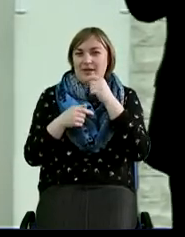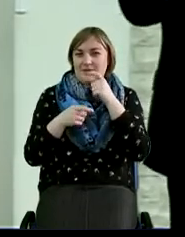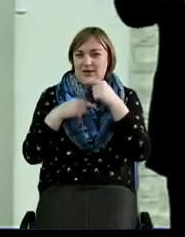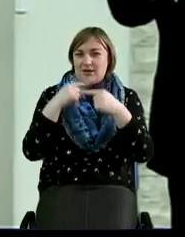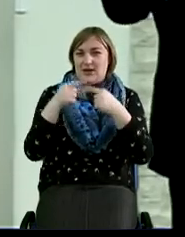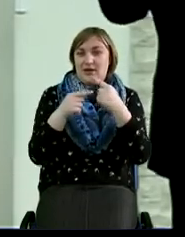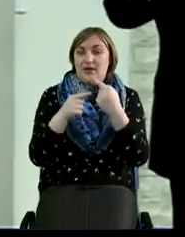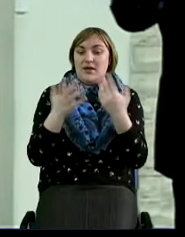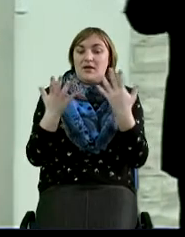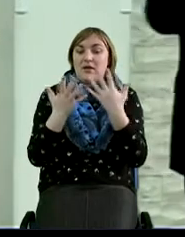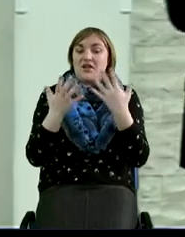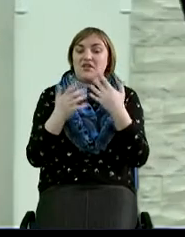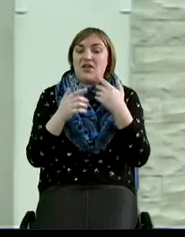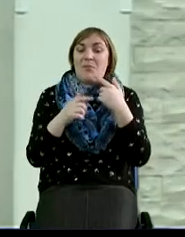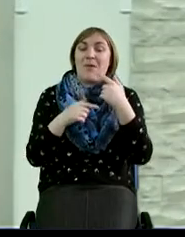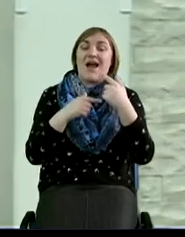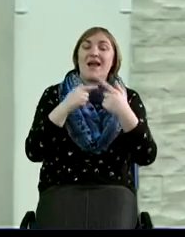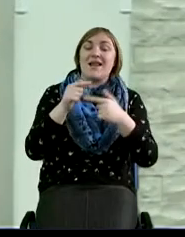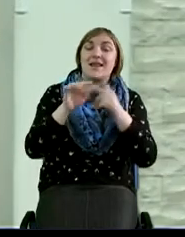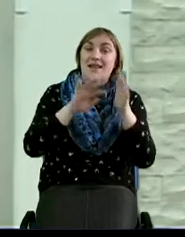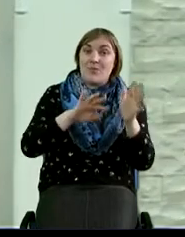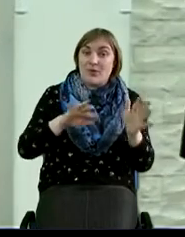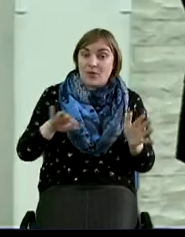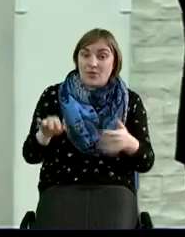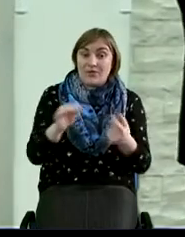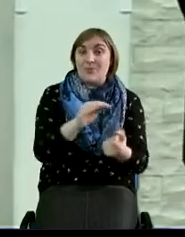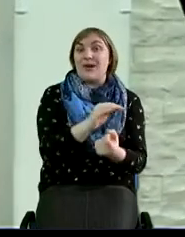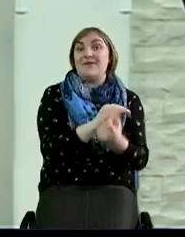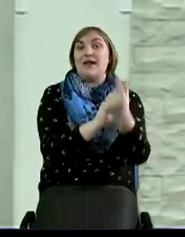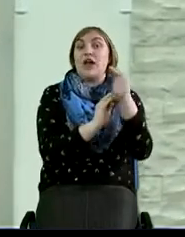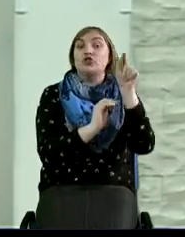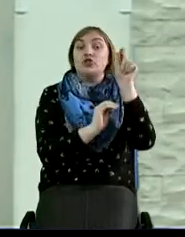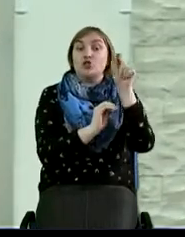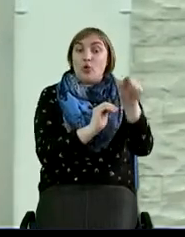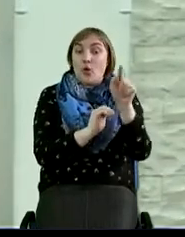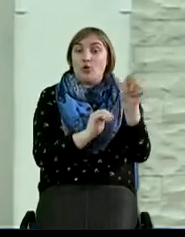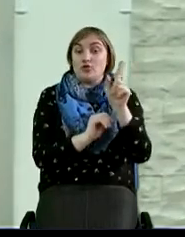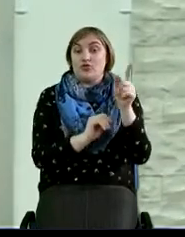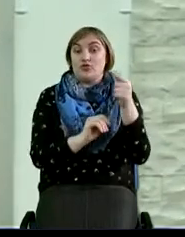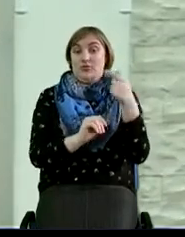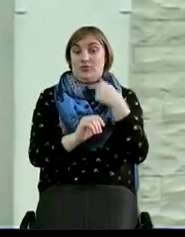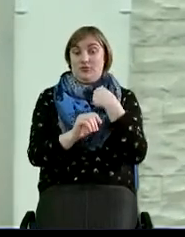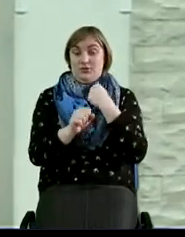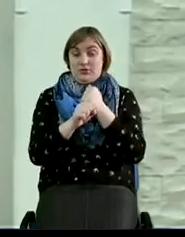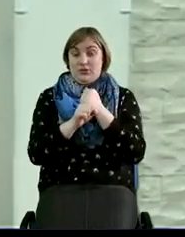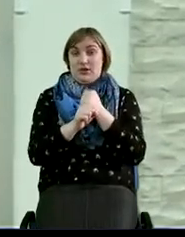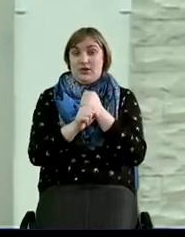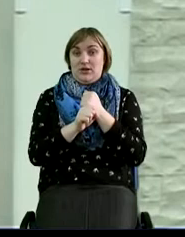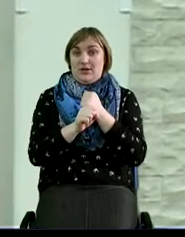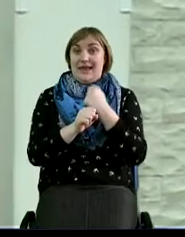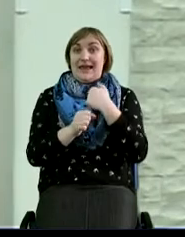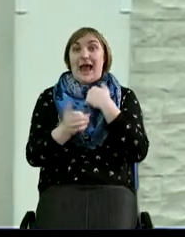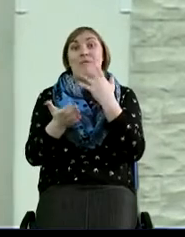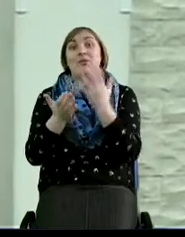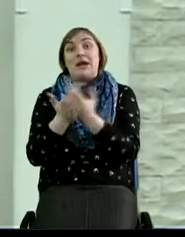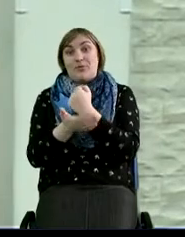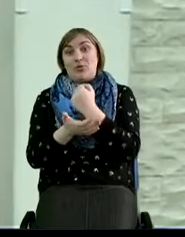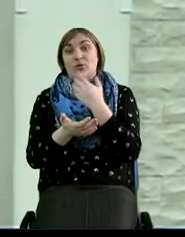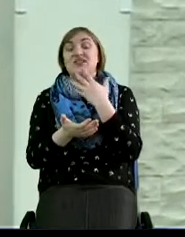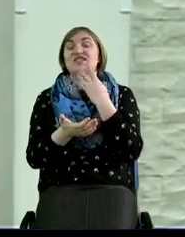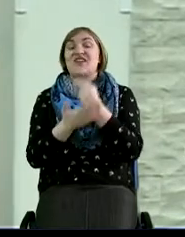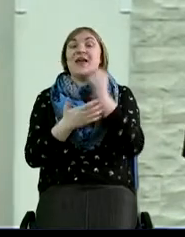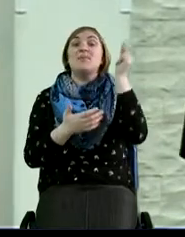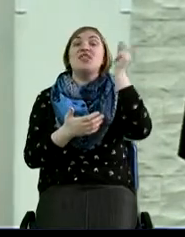какие-то определенные поколения начинают проявляться те вещи, которые проявлялись в вас, которые вы приобрели именно своими